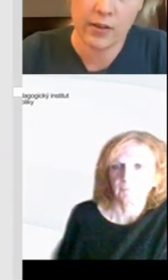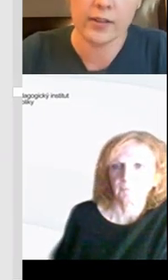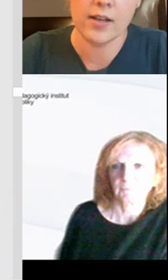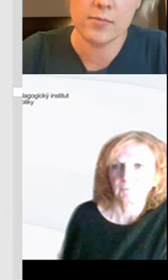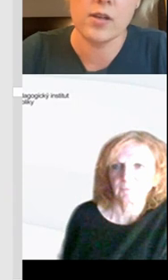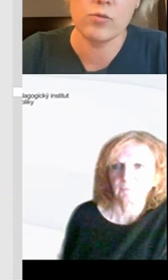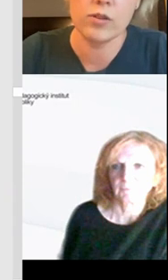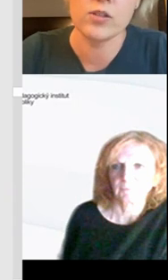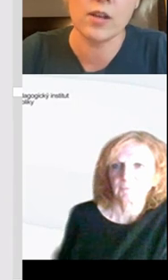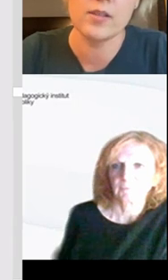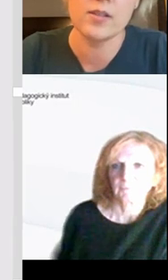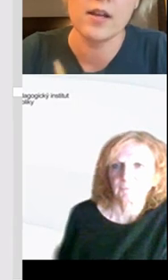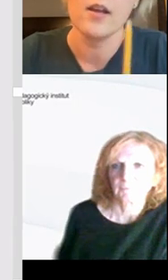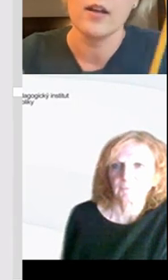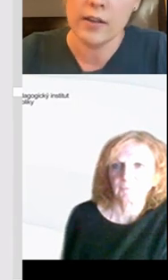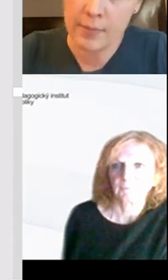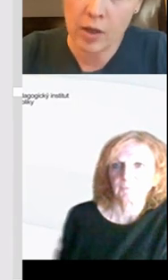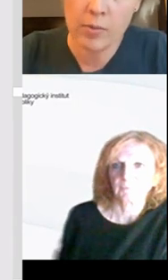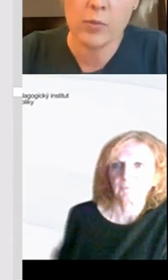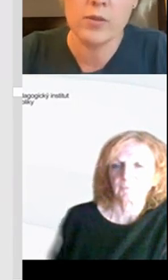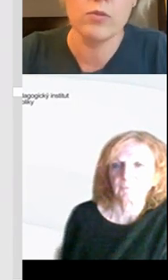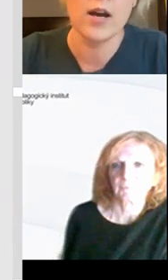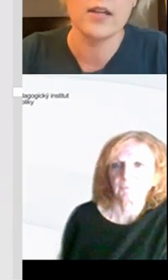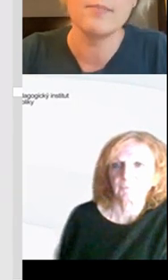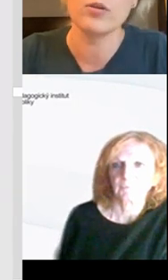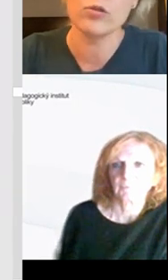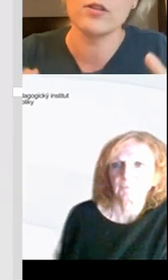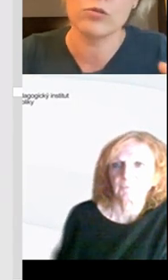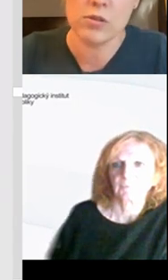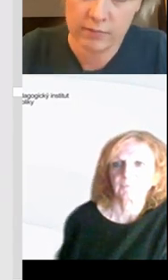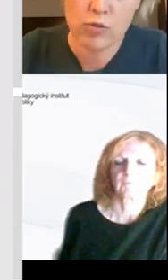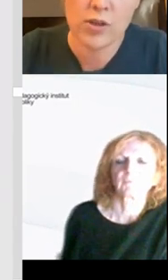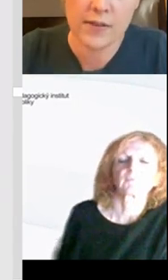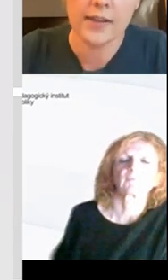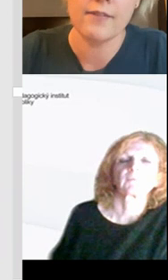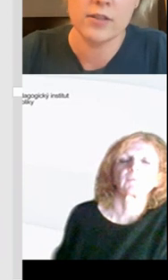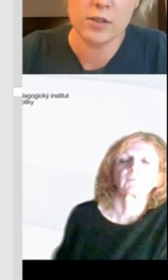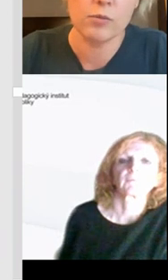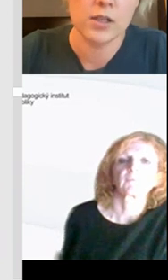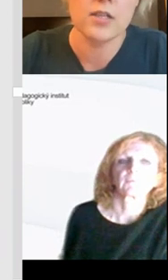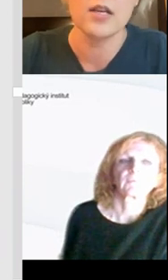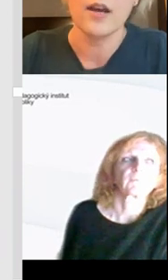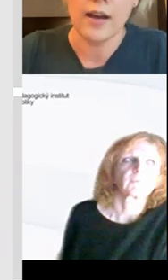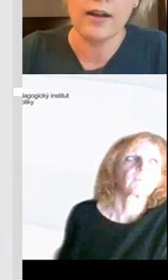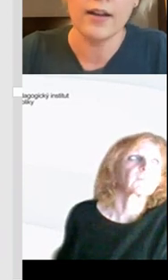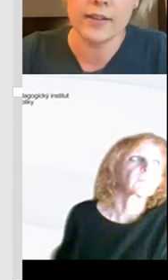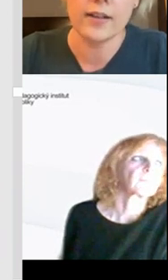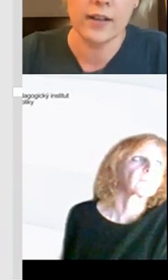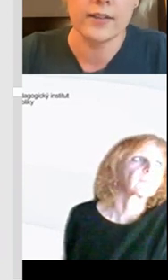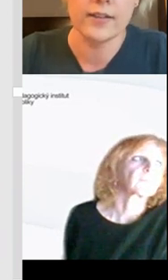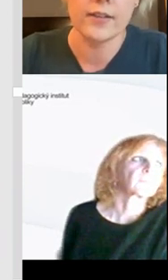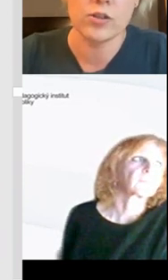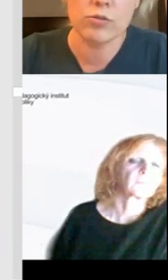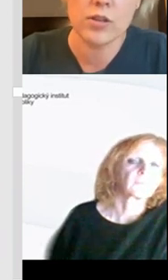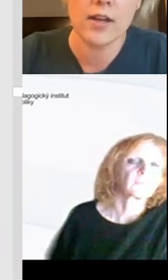gramatická pravidla, která jsem se naučil v českém jazyce. Nemělo by to být vulgární, protože to může vidět a vidí spousta lidí a